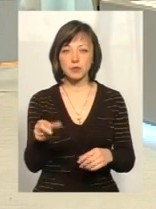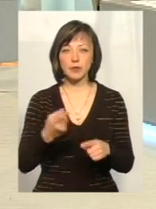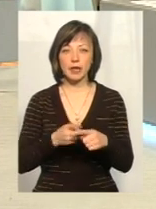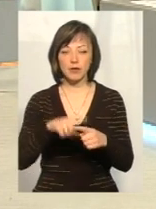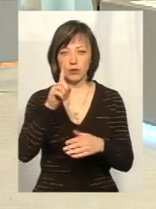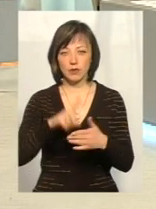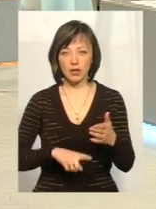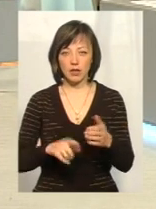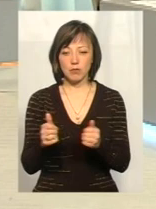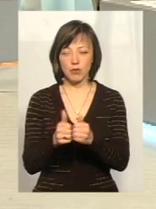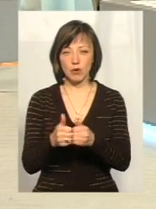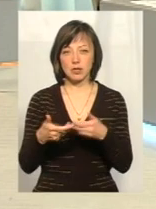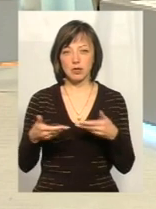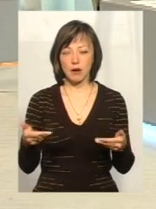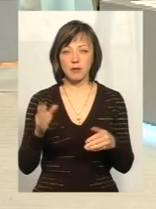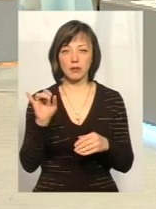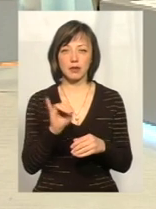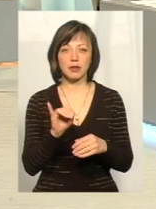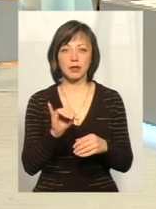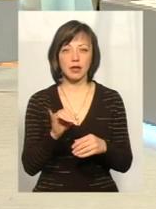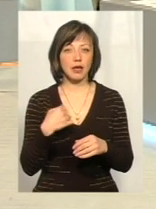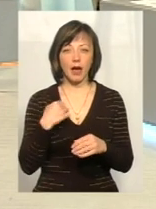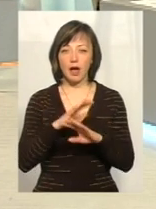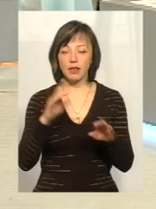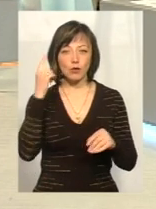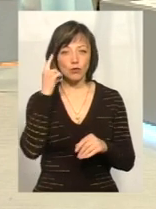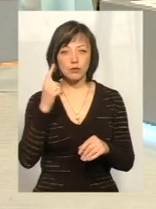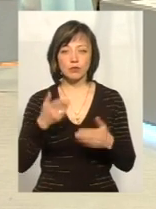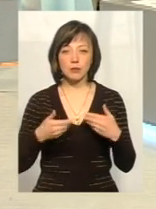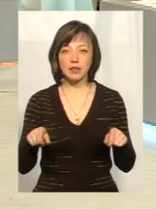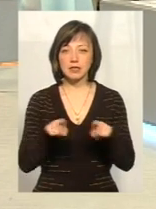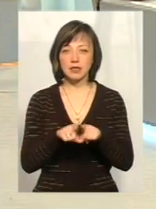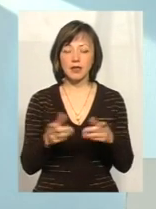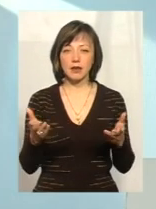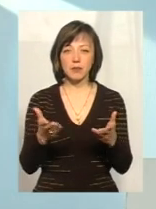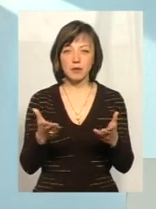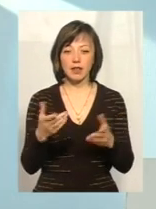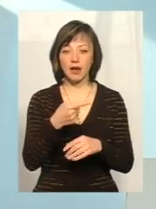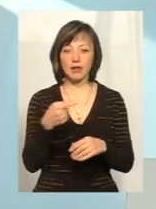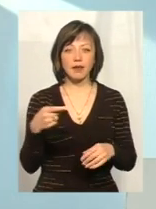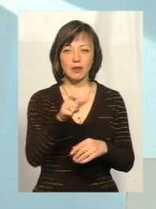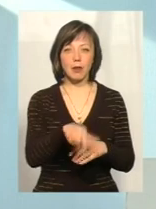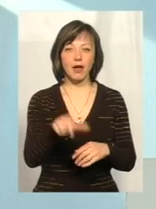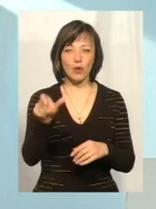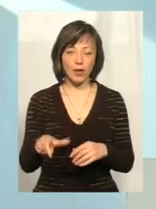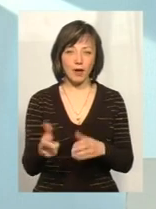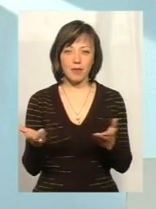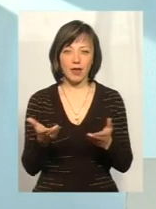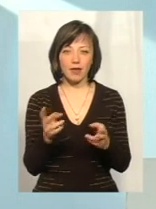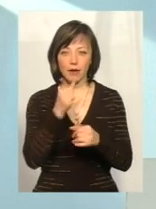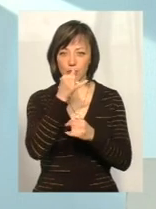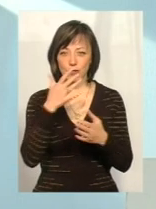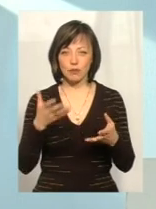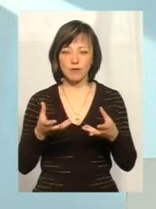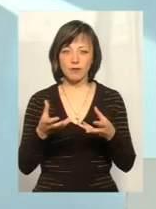довіряти і стояти поряд з нами. І я не думаю, що ми настільки є якимись негативними героями, які не